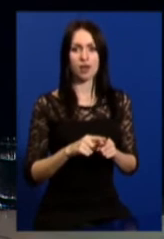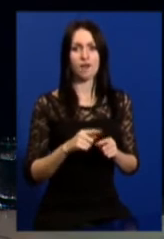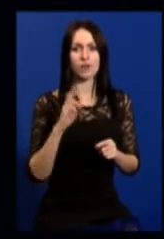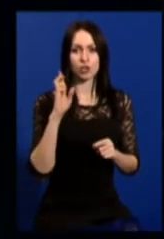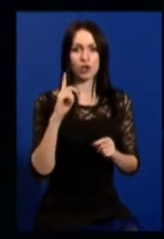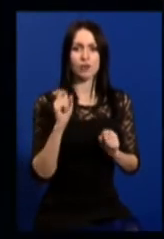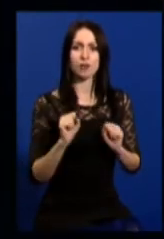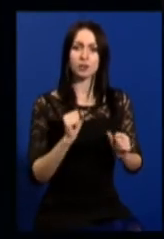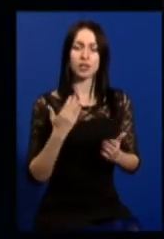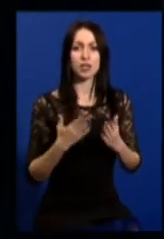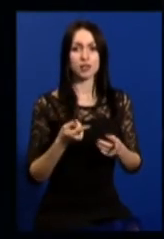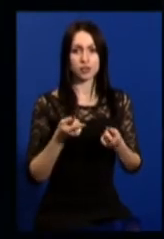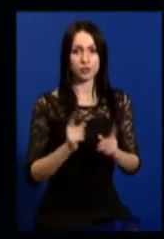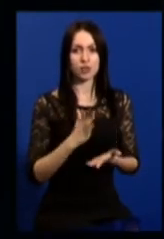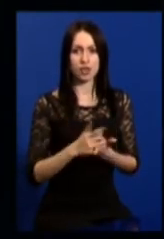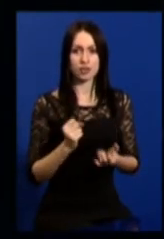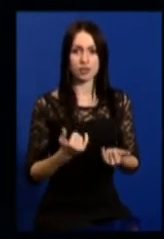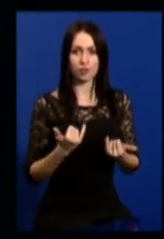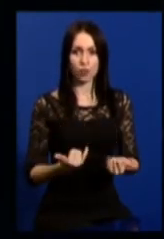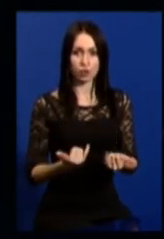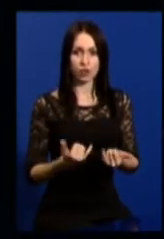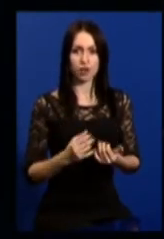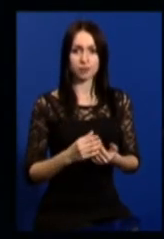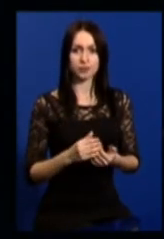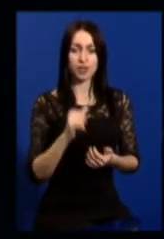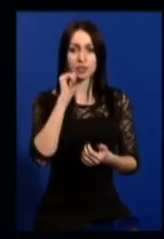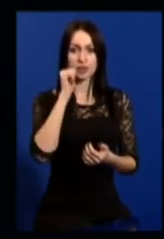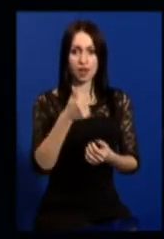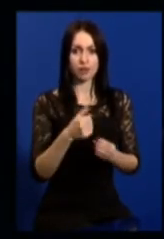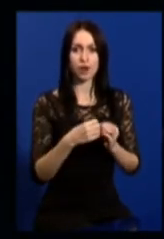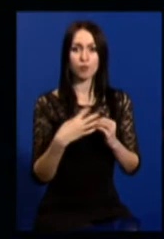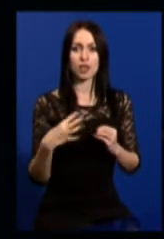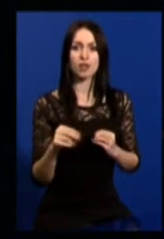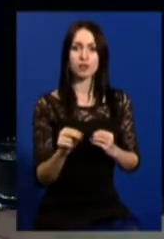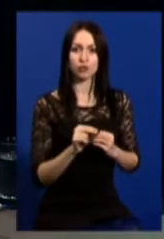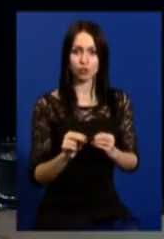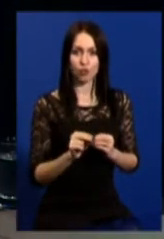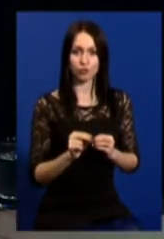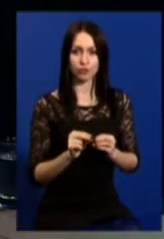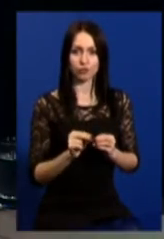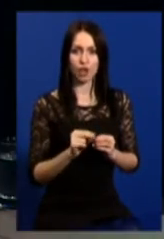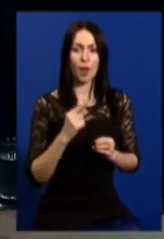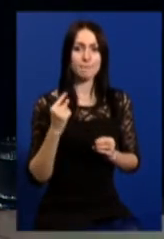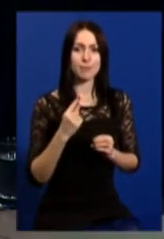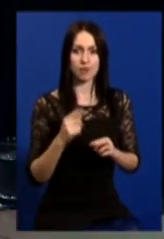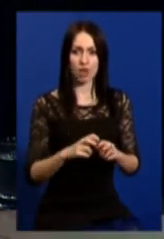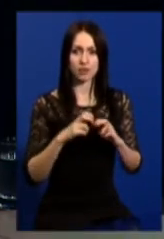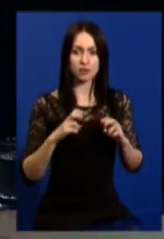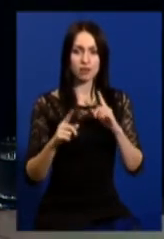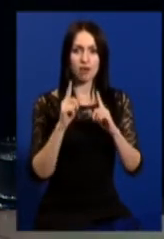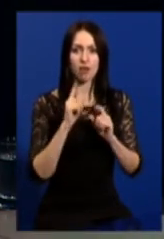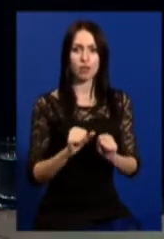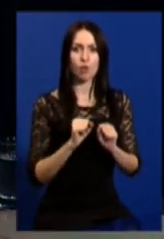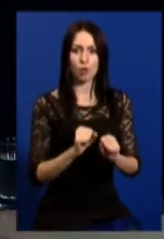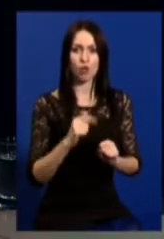адміністрації і чи діє вона вже на сьогодні? Завтра о 15-й годині перше засідання Ради